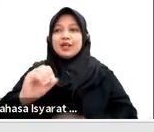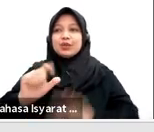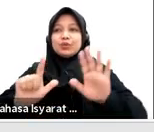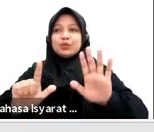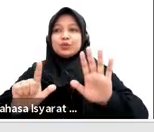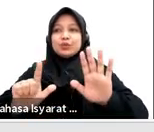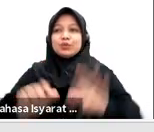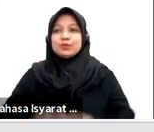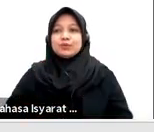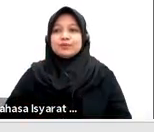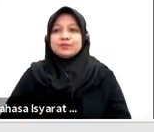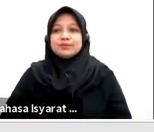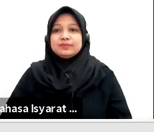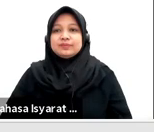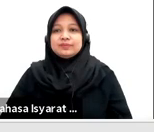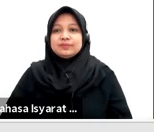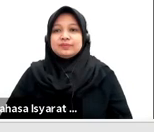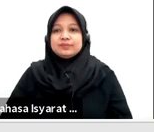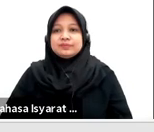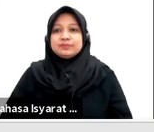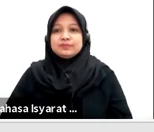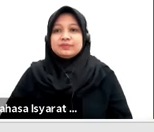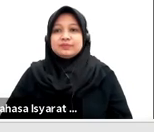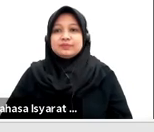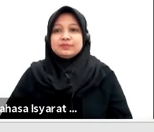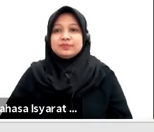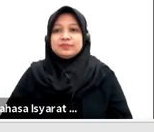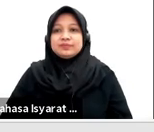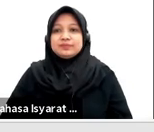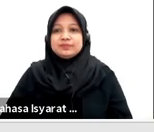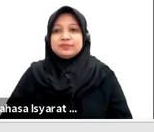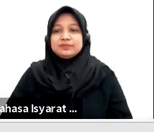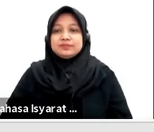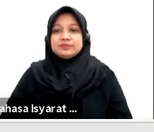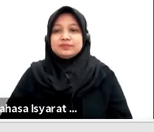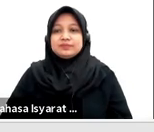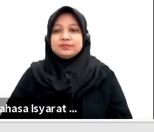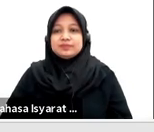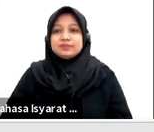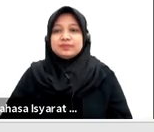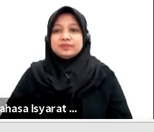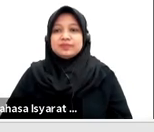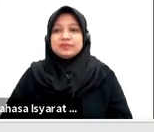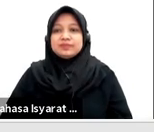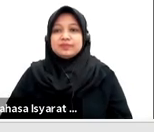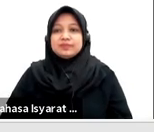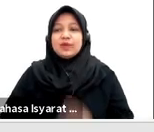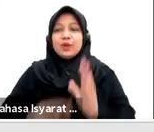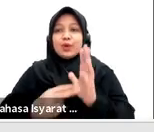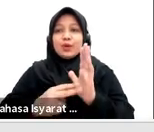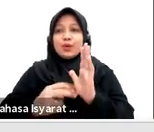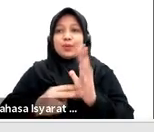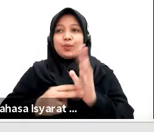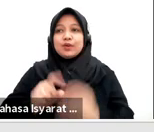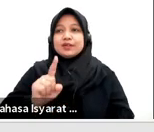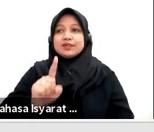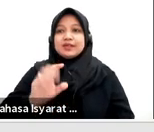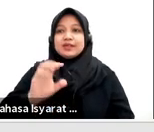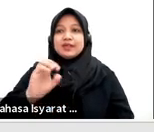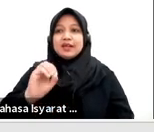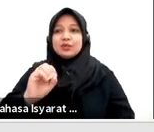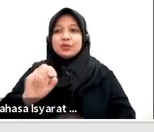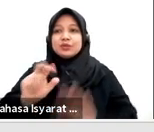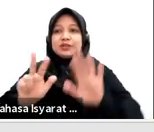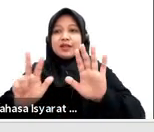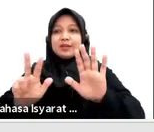Ufiya Mutmainah dalam kurung Individu. 108, Umi